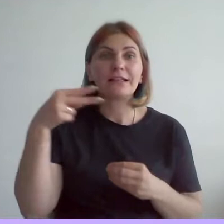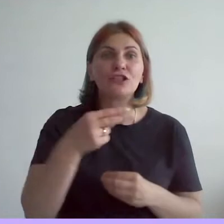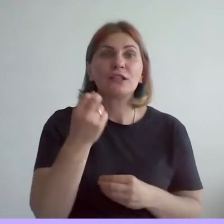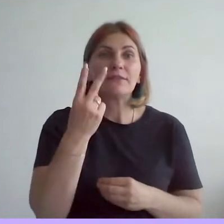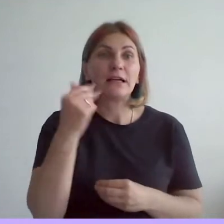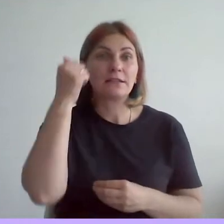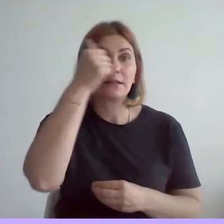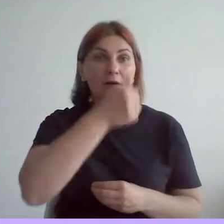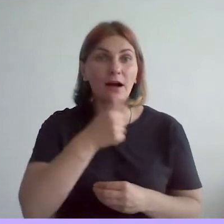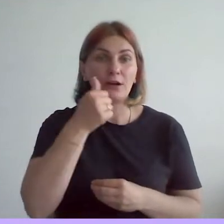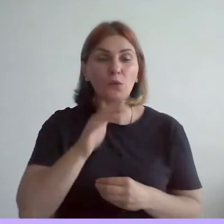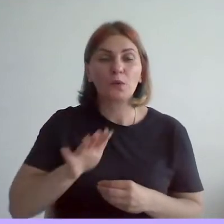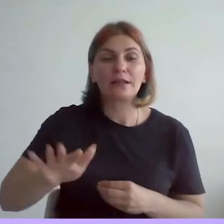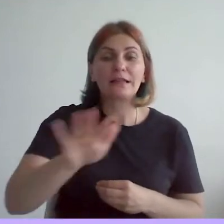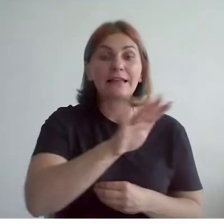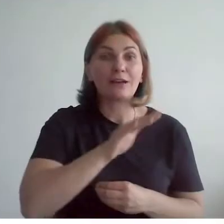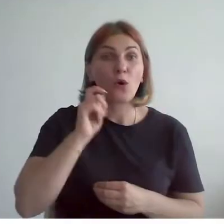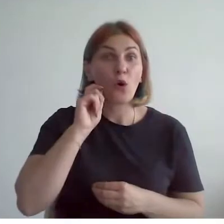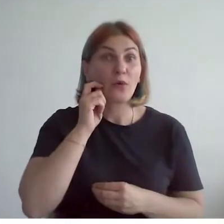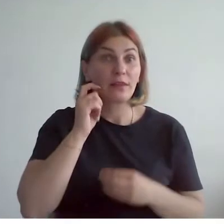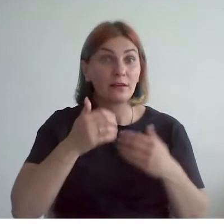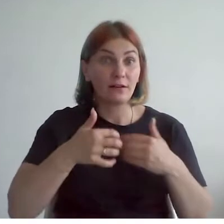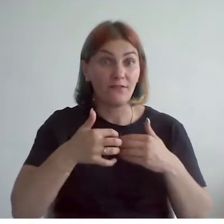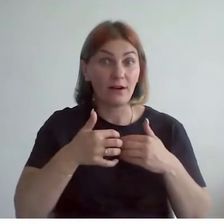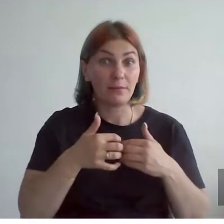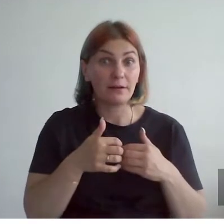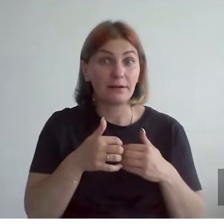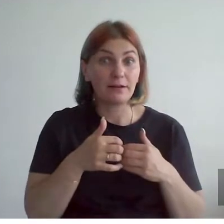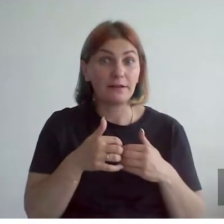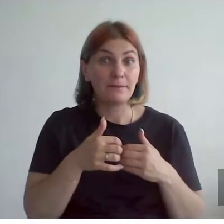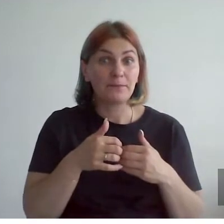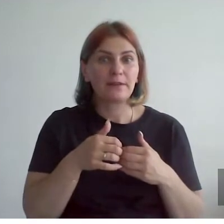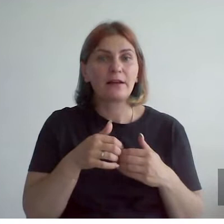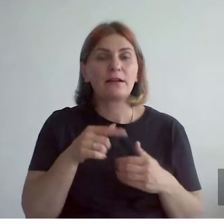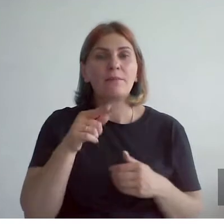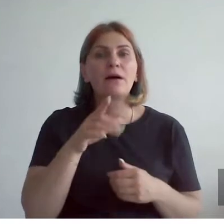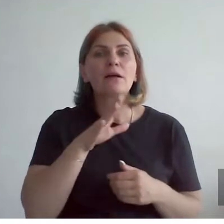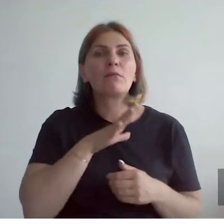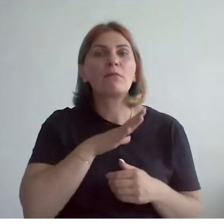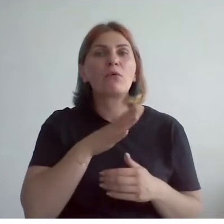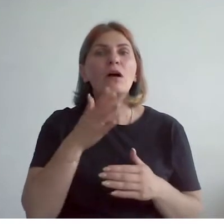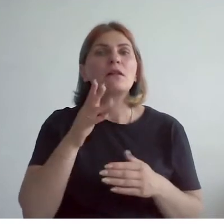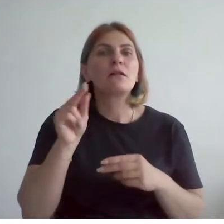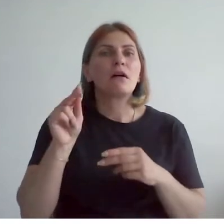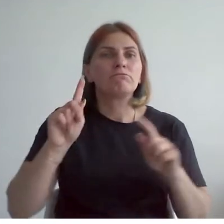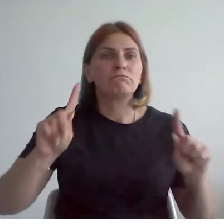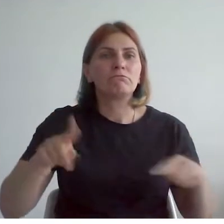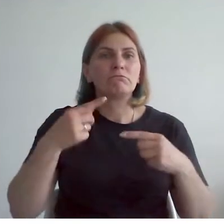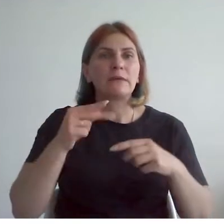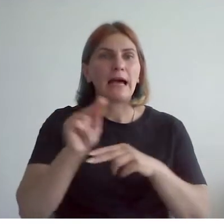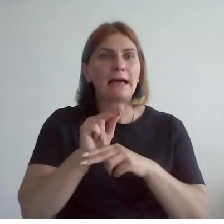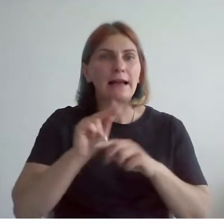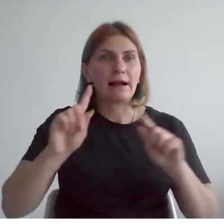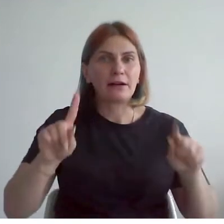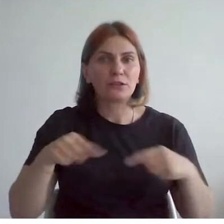территория кондитерской фабрики подверглась масштабной реконструкции. Производство еще в